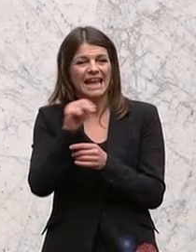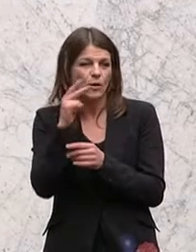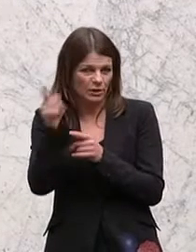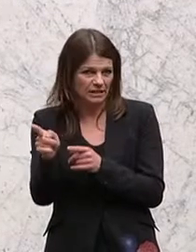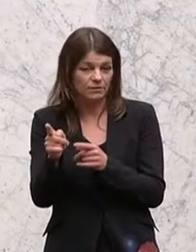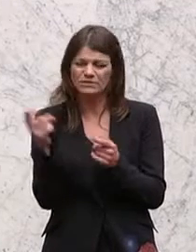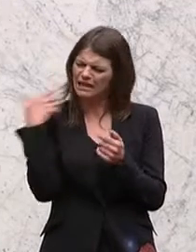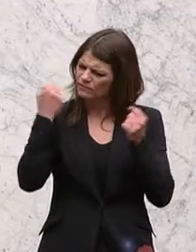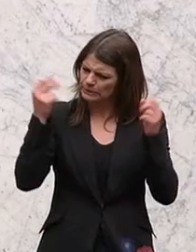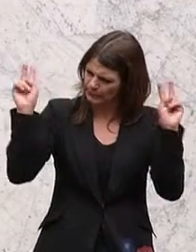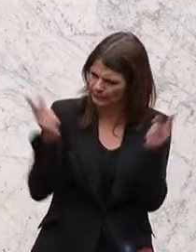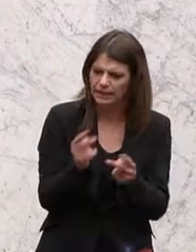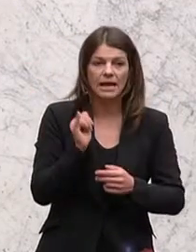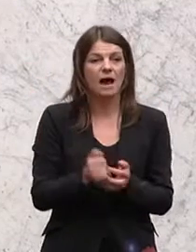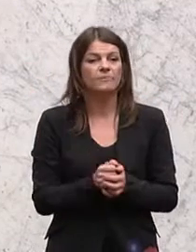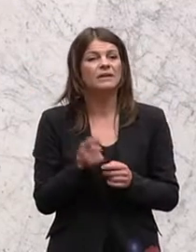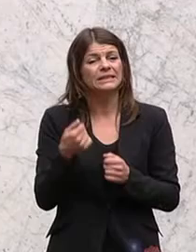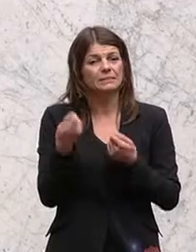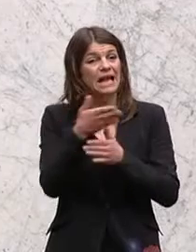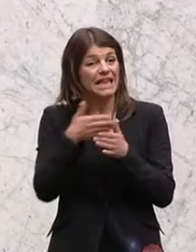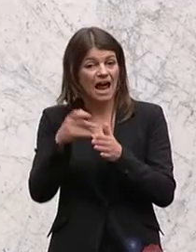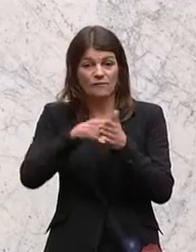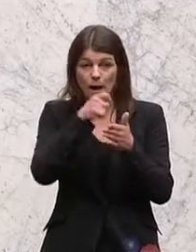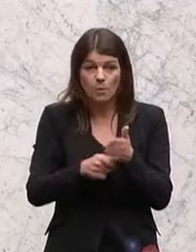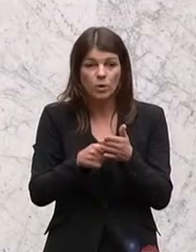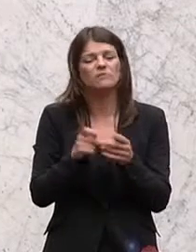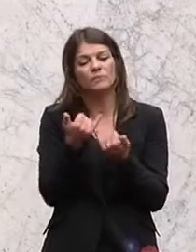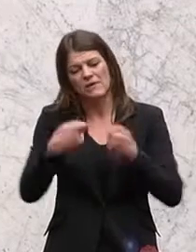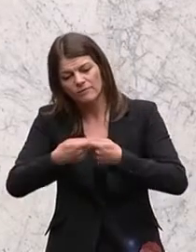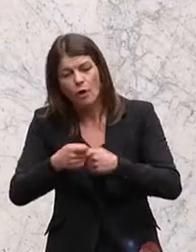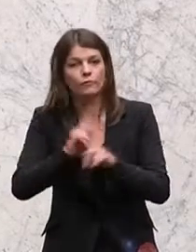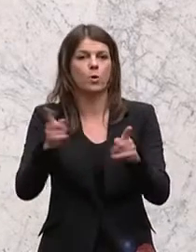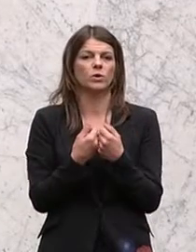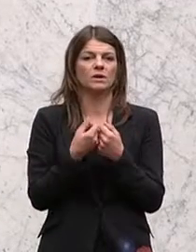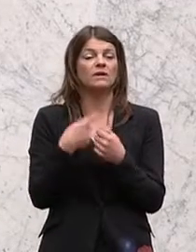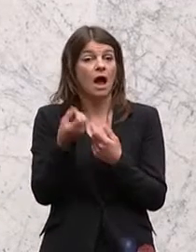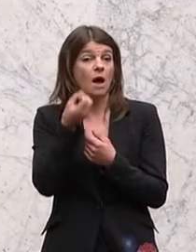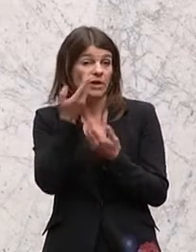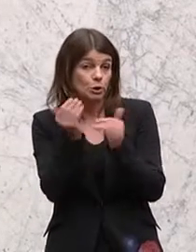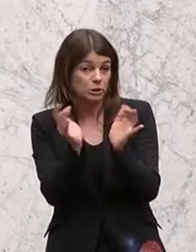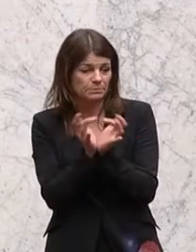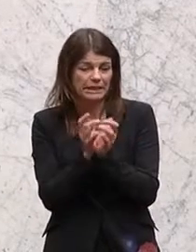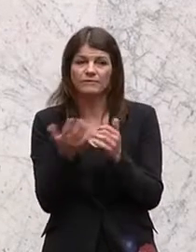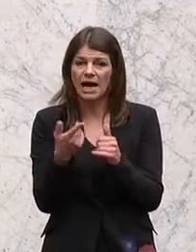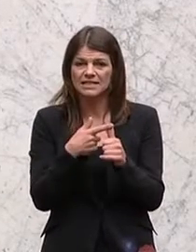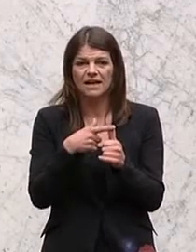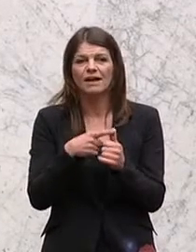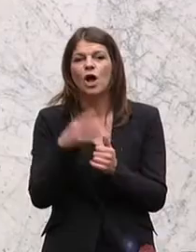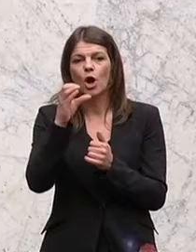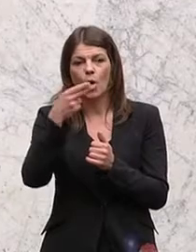bedeutend eingeschränkt hat. Von den Teilverboten der Inverkehrsbringung von Pflanzenschutzmitteln sind etwa die Wirkstoffe